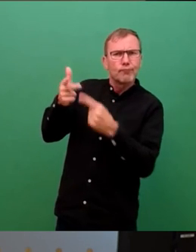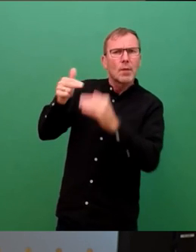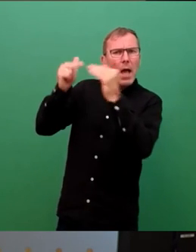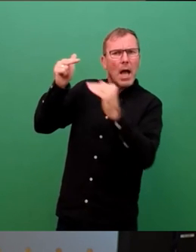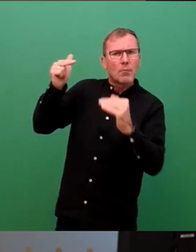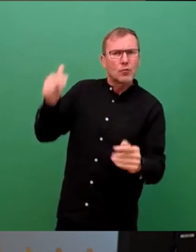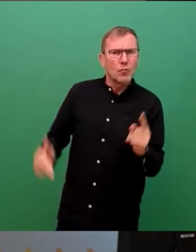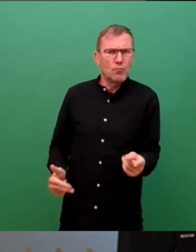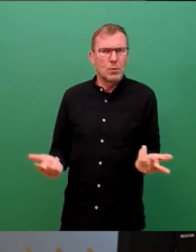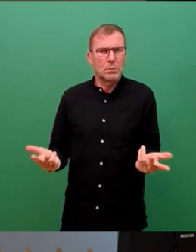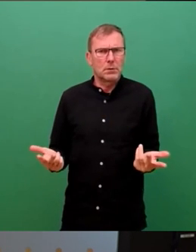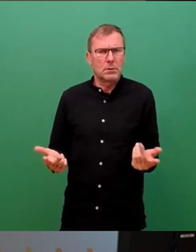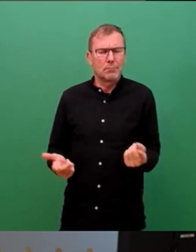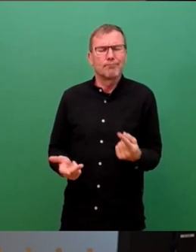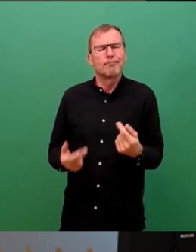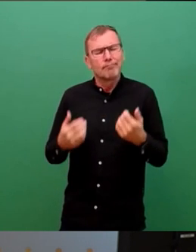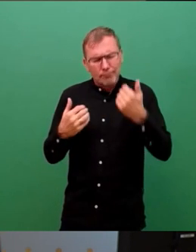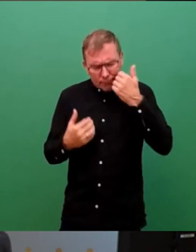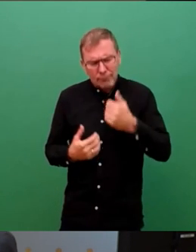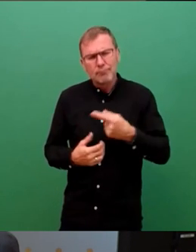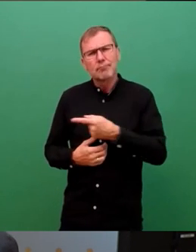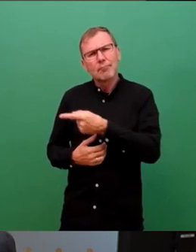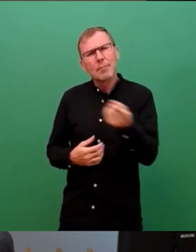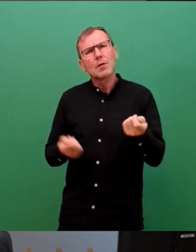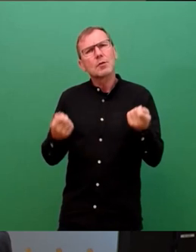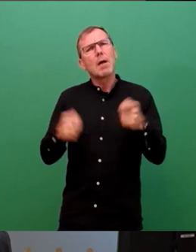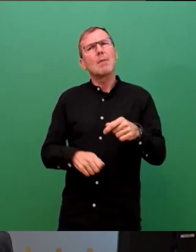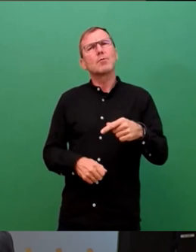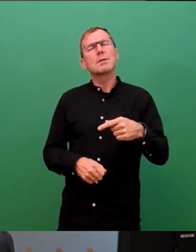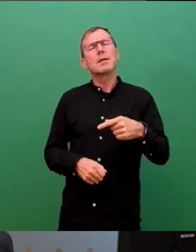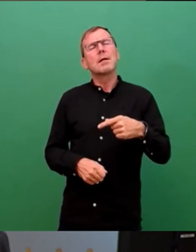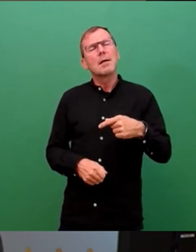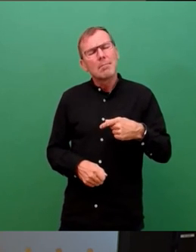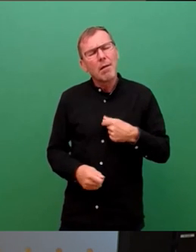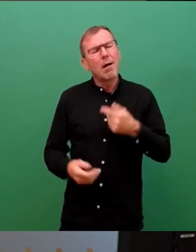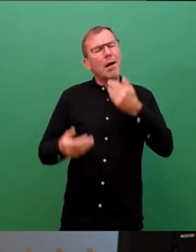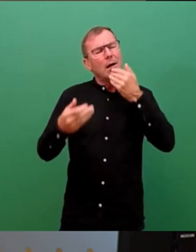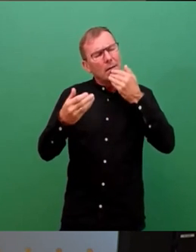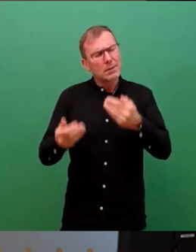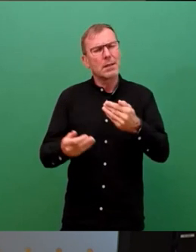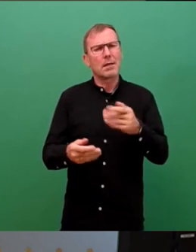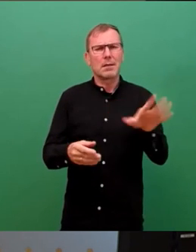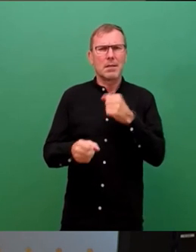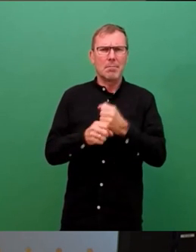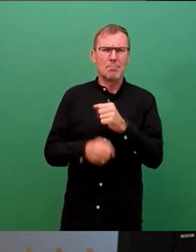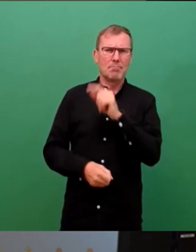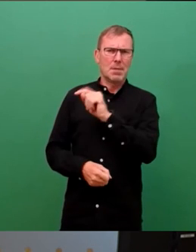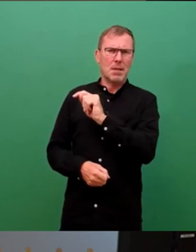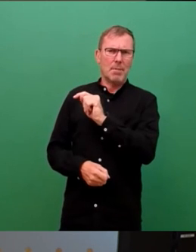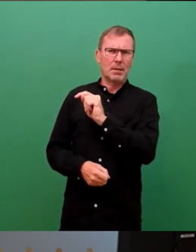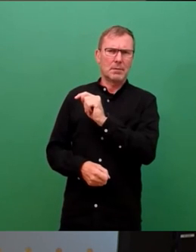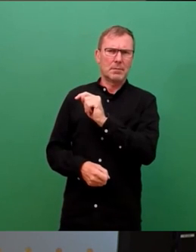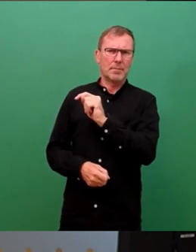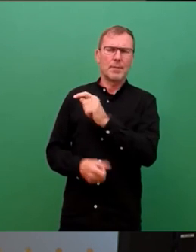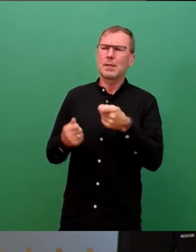Sie mir zum Abschluss noch meinen ausdrücklichen Dank an die Mitarbeiterinnen und Mitarbeiter des